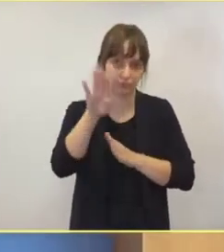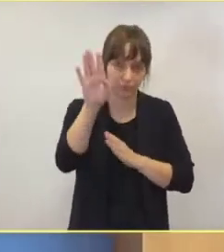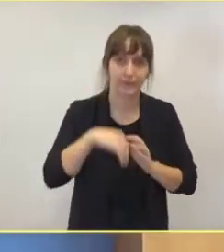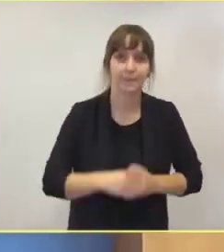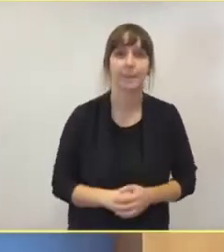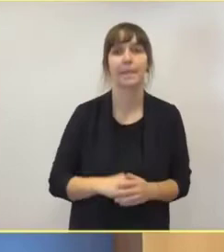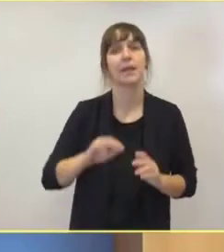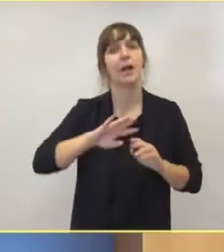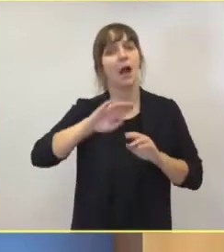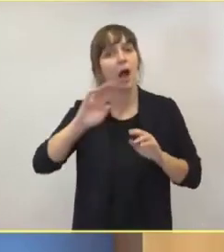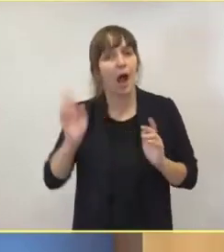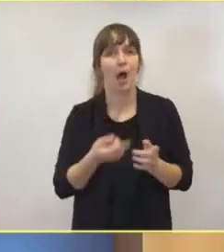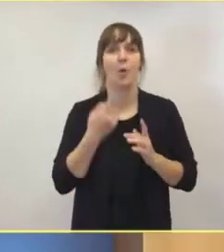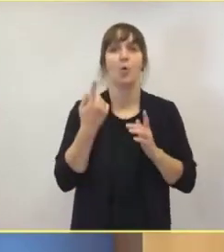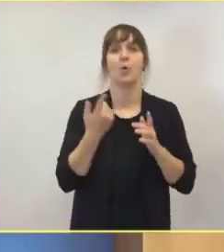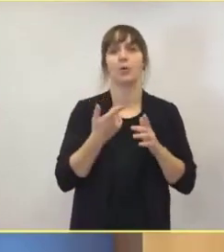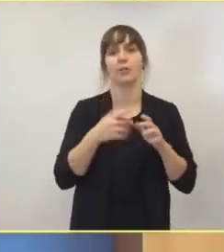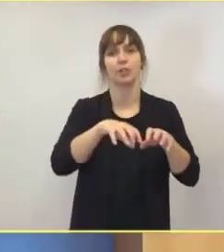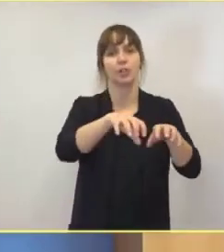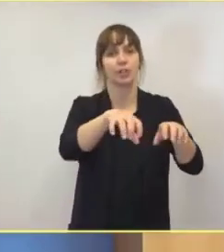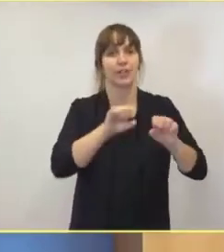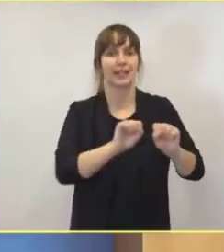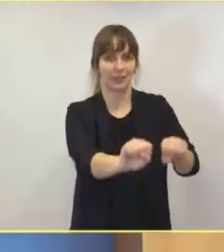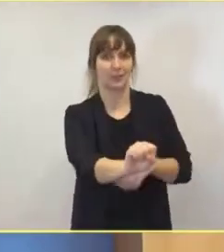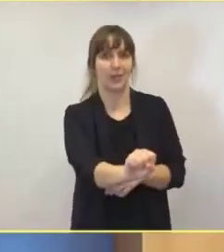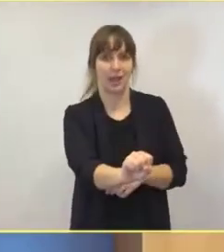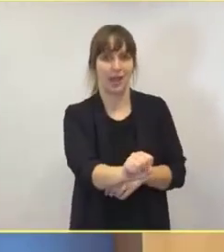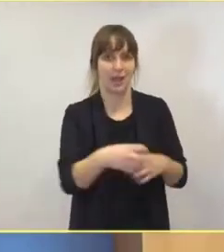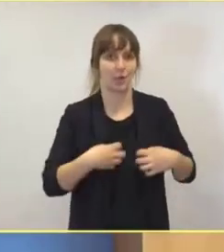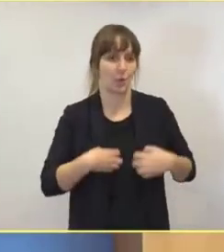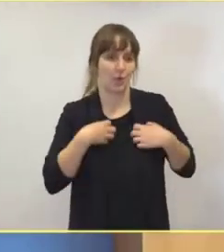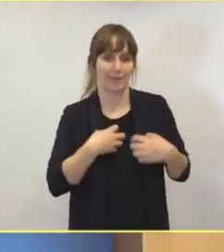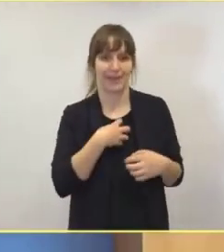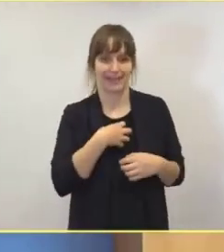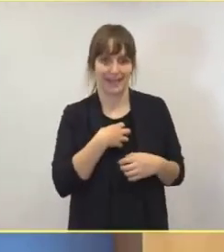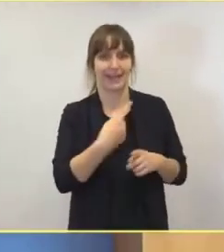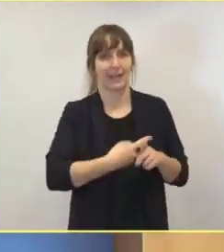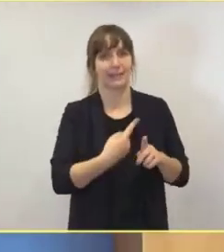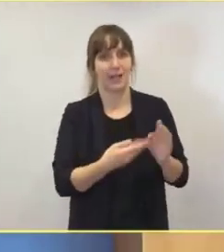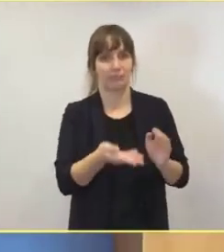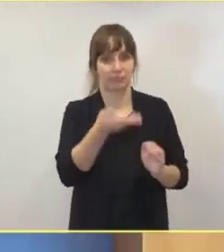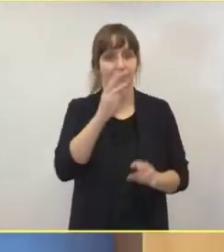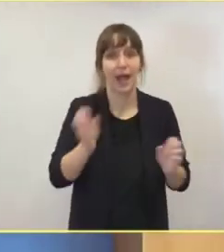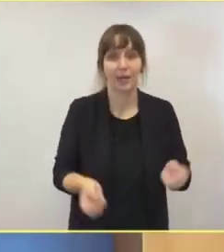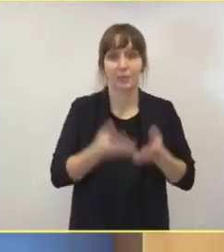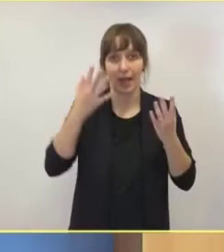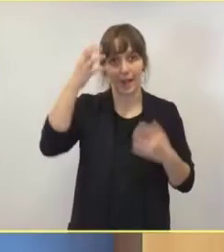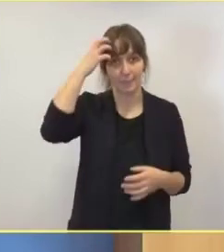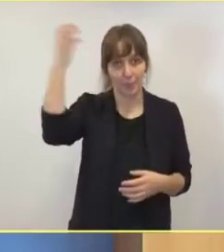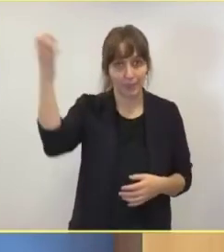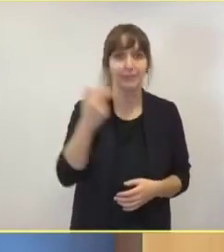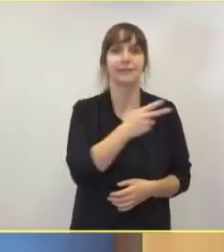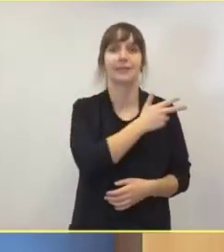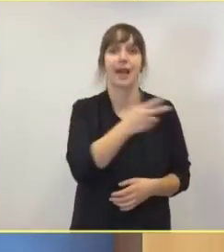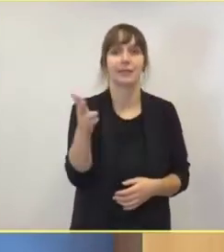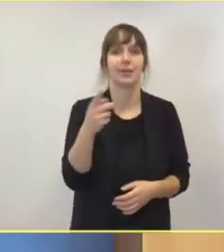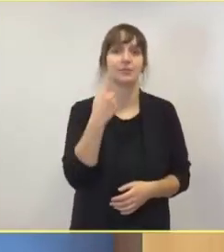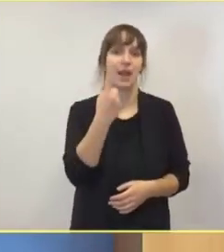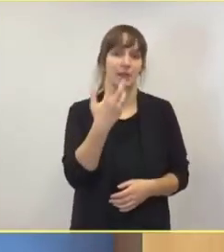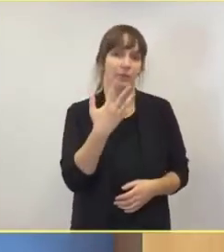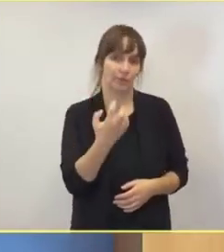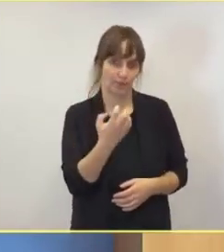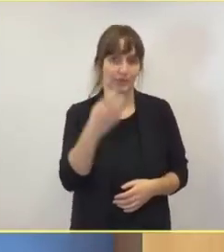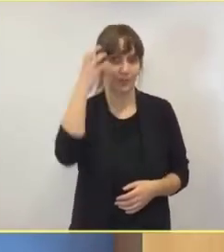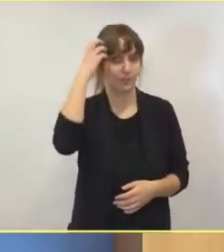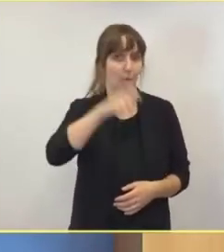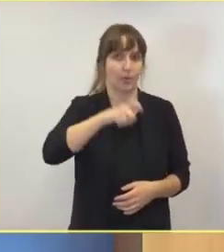Zahlen, was die stationären Covid-Patienten angeht. Aktuell sind in München 3.051 Münchner aktiv